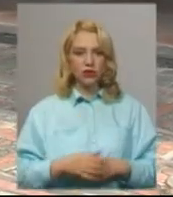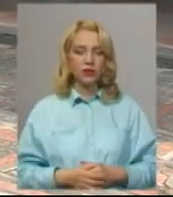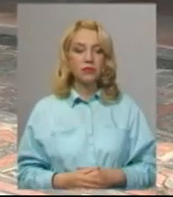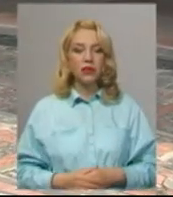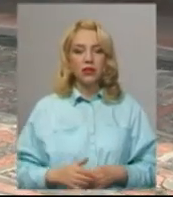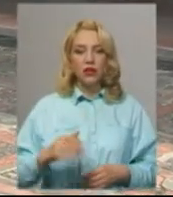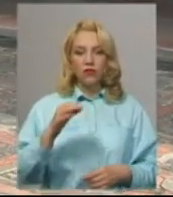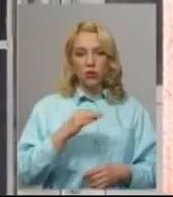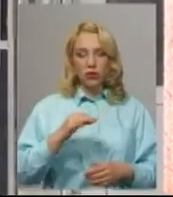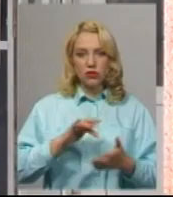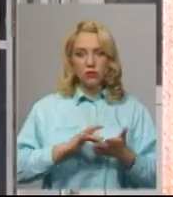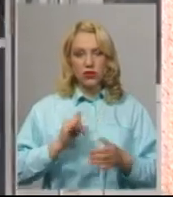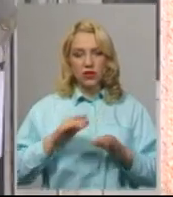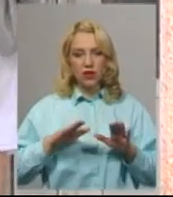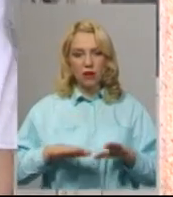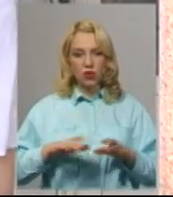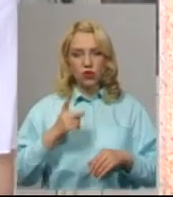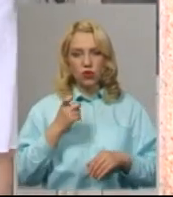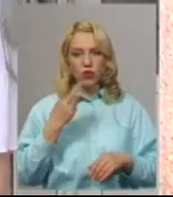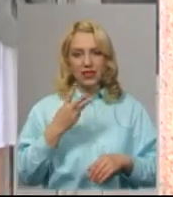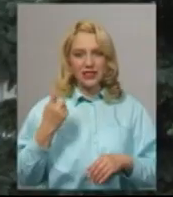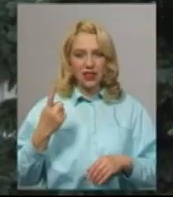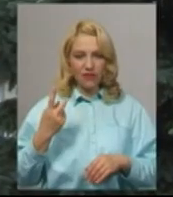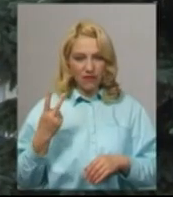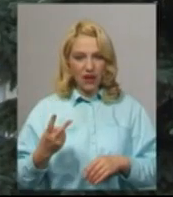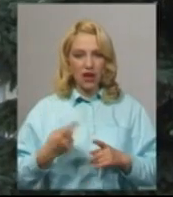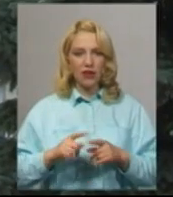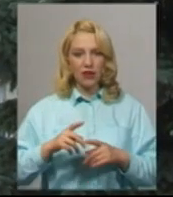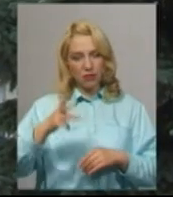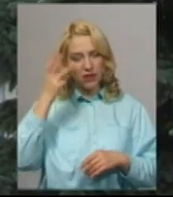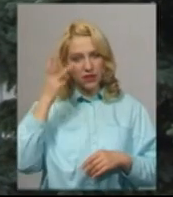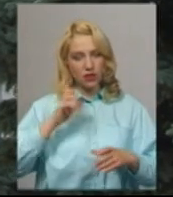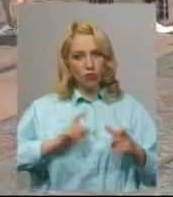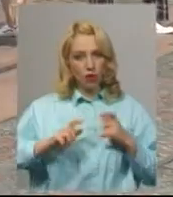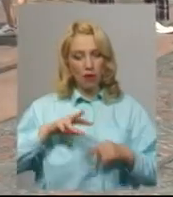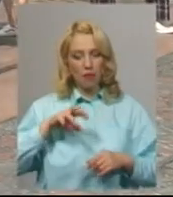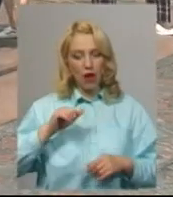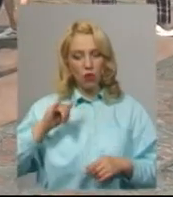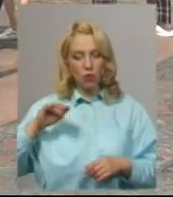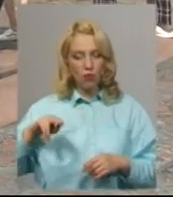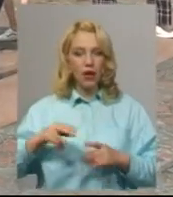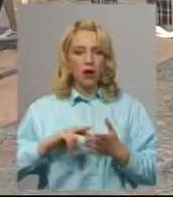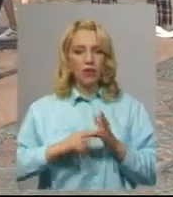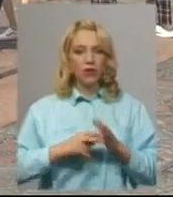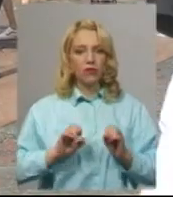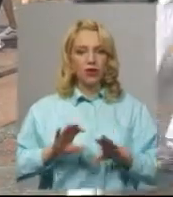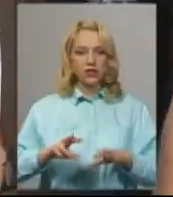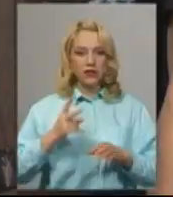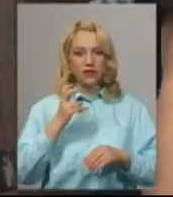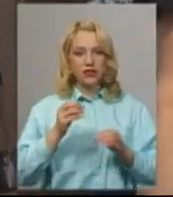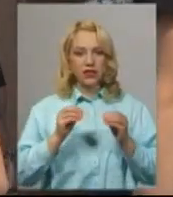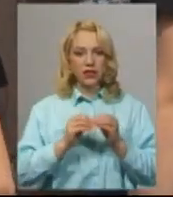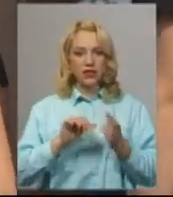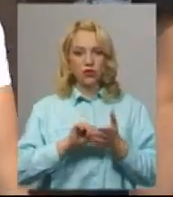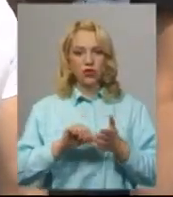обласному центрі на пункті тестування номер 132 у Хмельницькому економіко-правовому коледжі МАУП планували складати з НО 210 учасників.